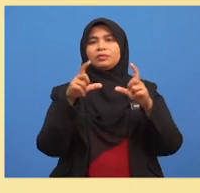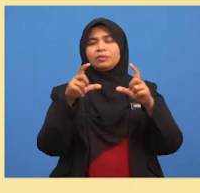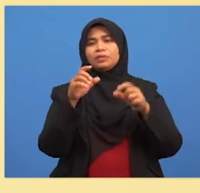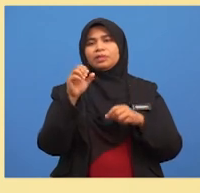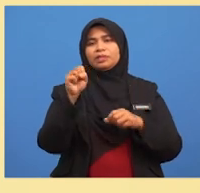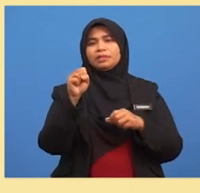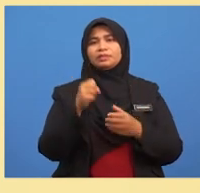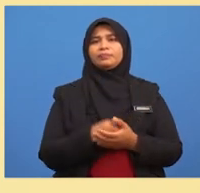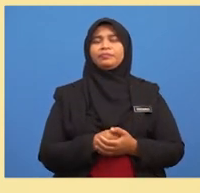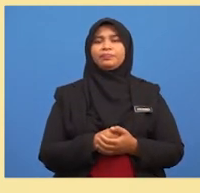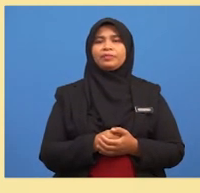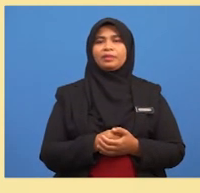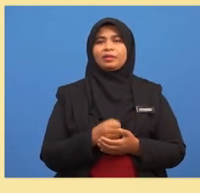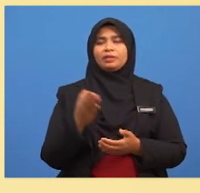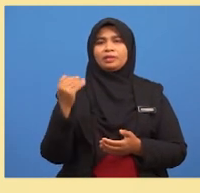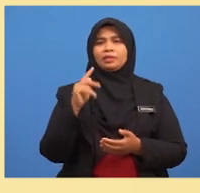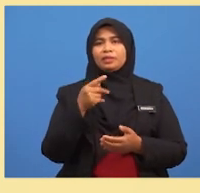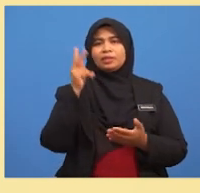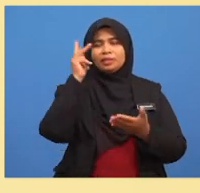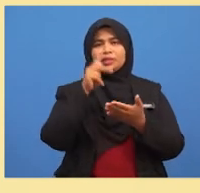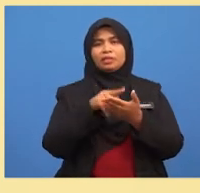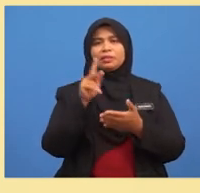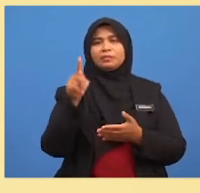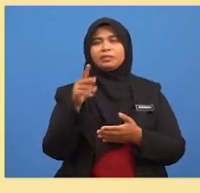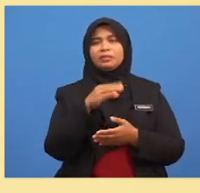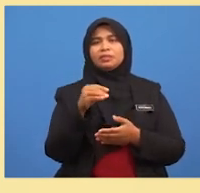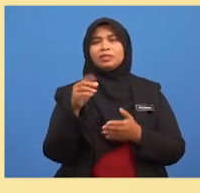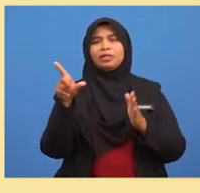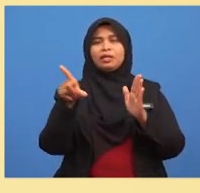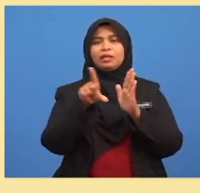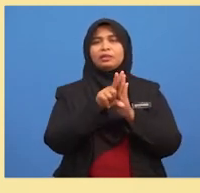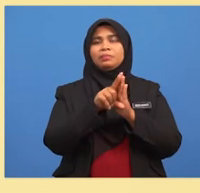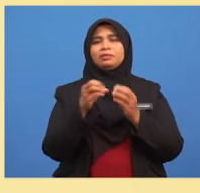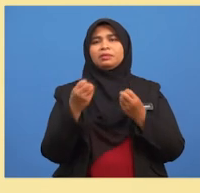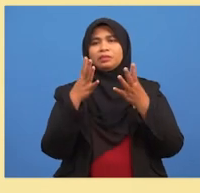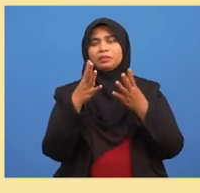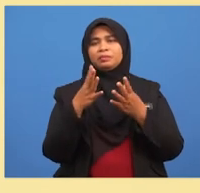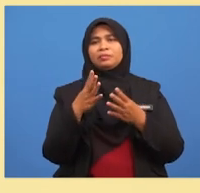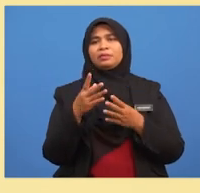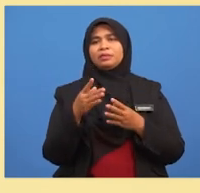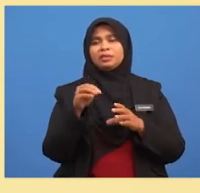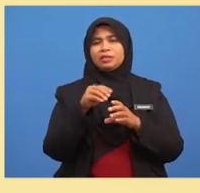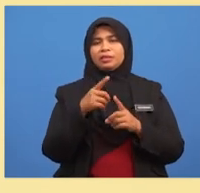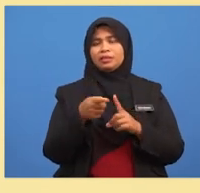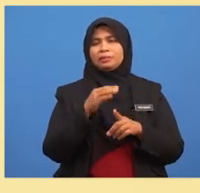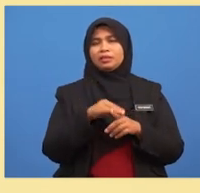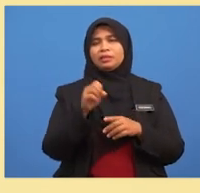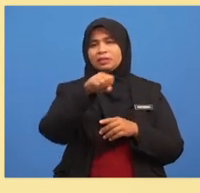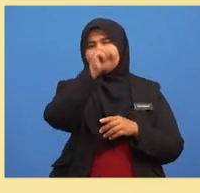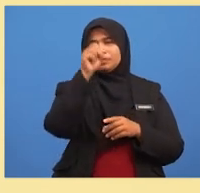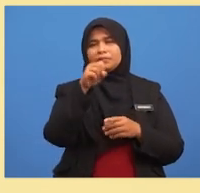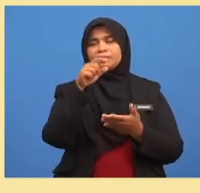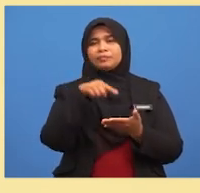Mari kita mengenalpasti dan melabel beberapa maklumat daripada soalan ini